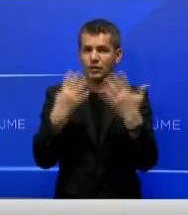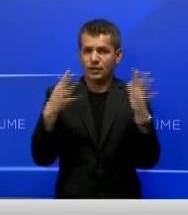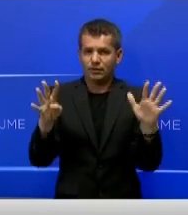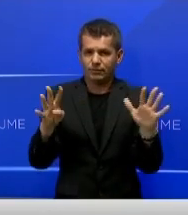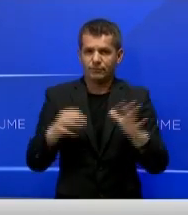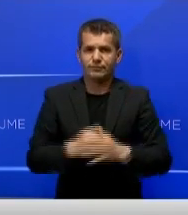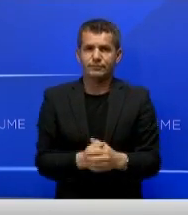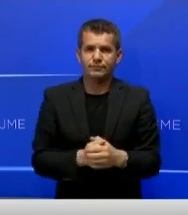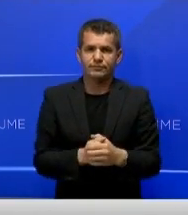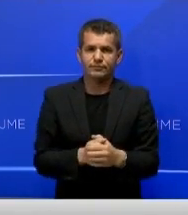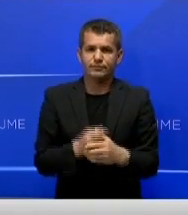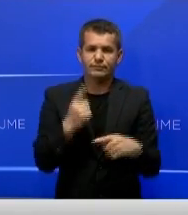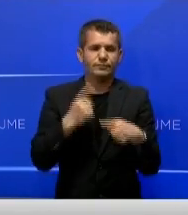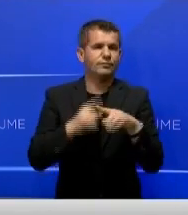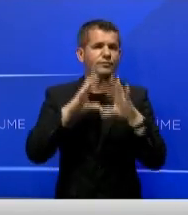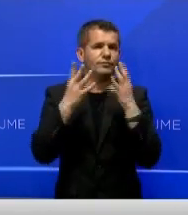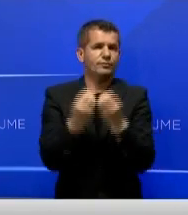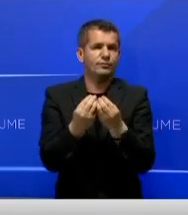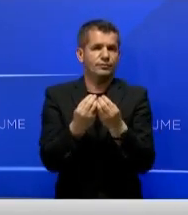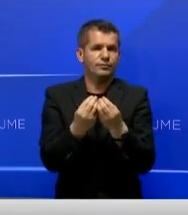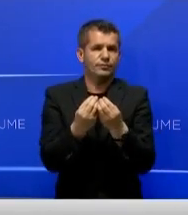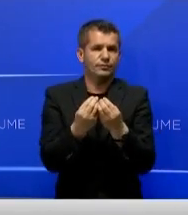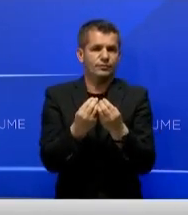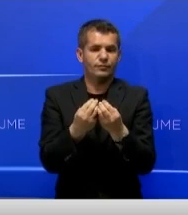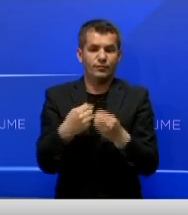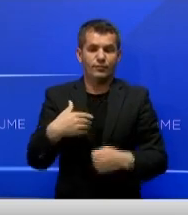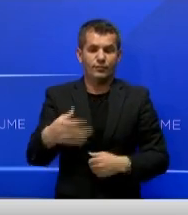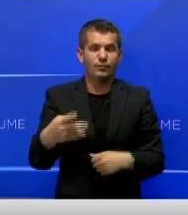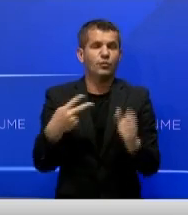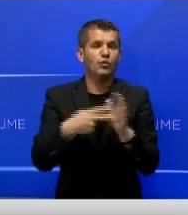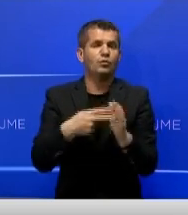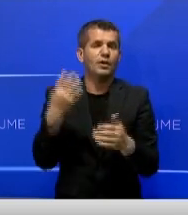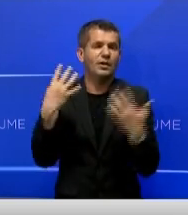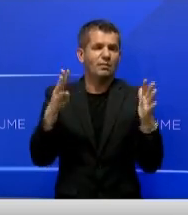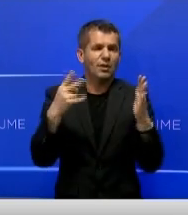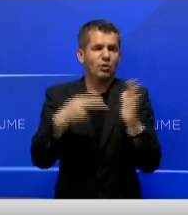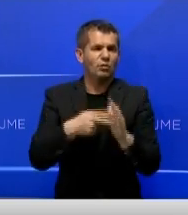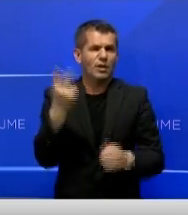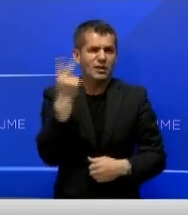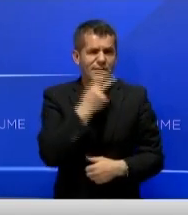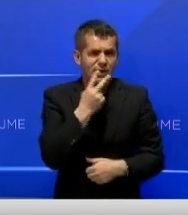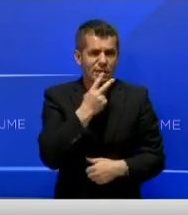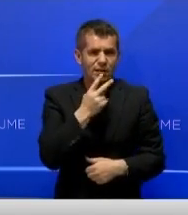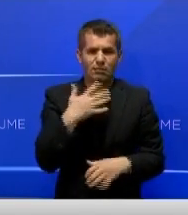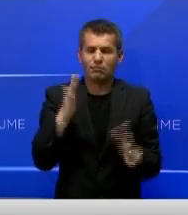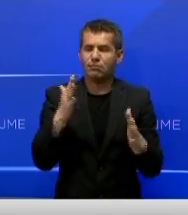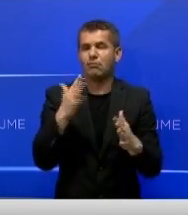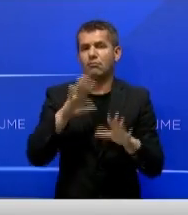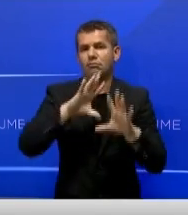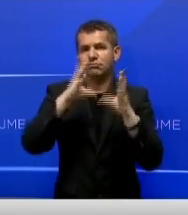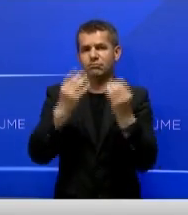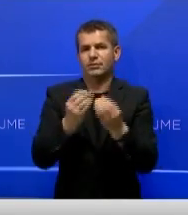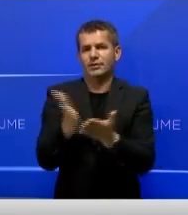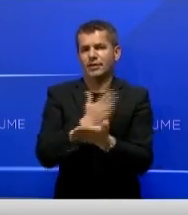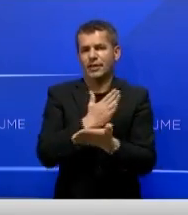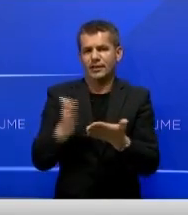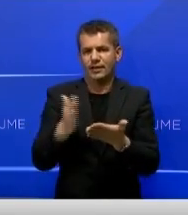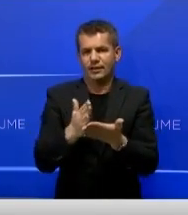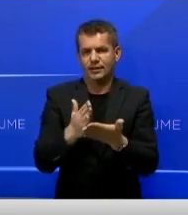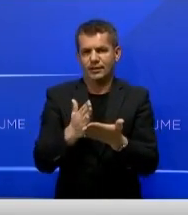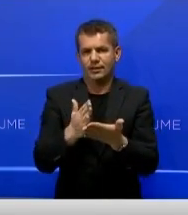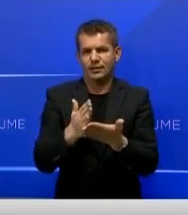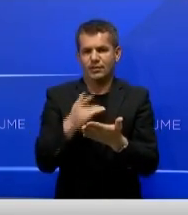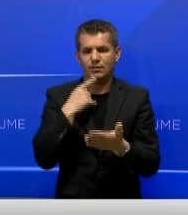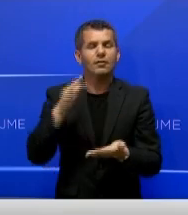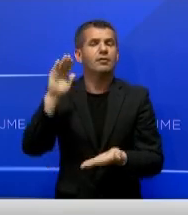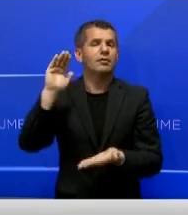e kemi pas 332, ndërsa në vitin 2019-2020, kemi 309 paralelit të ndora, që ka dhe përtoqë që